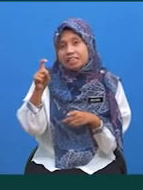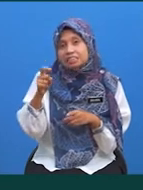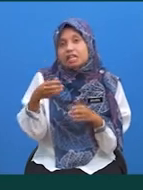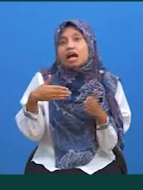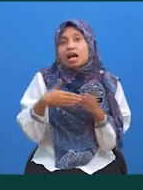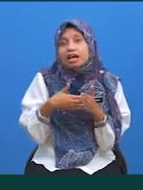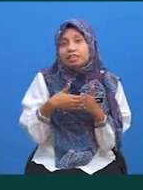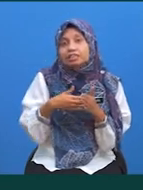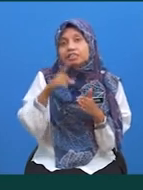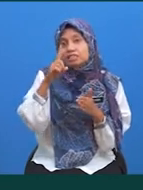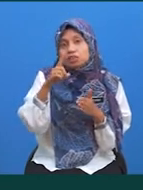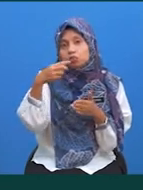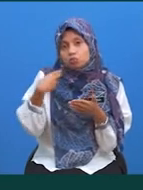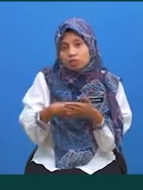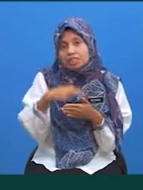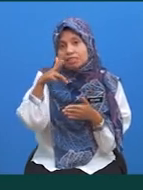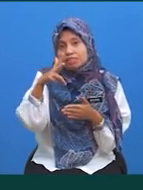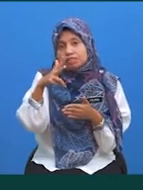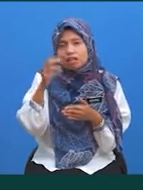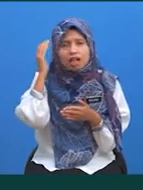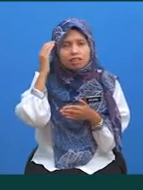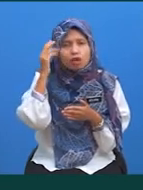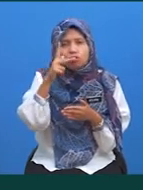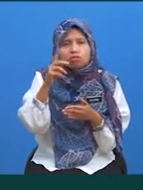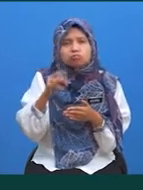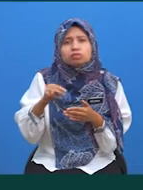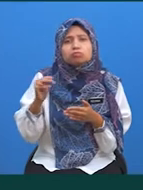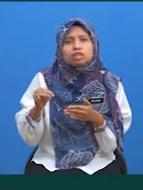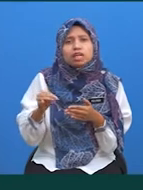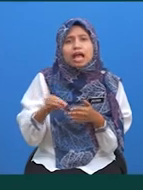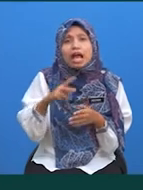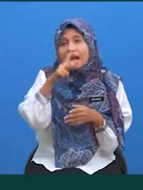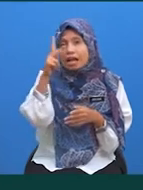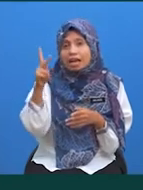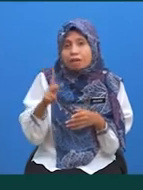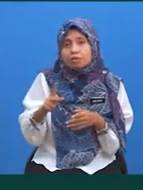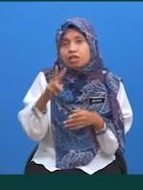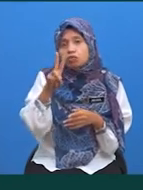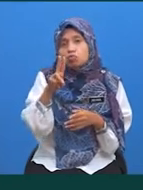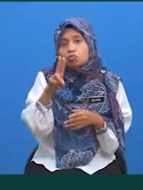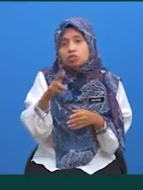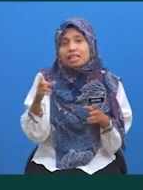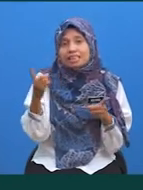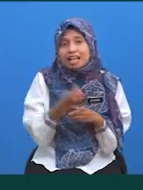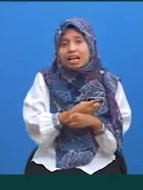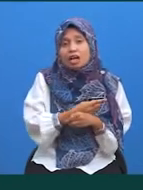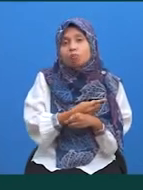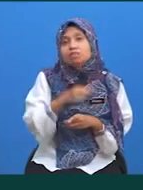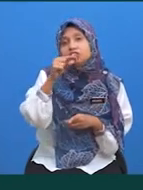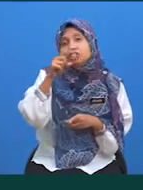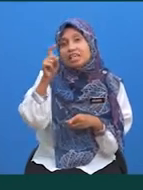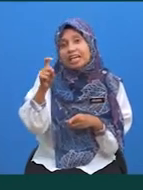bagi hat 1 hingga 3 Tahukah murid-murid, kamiran 2 darab